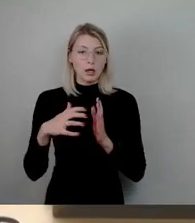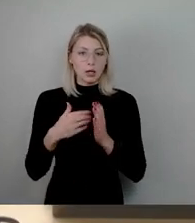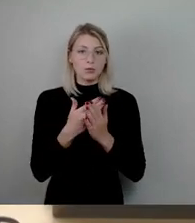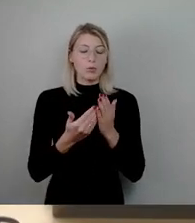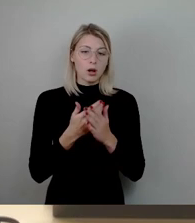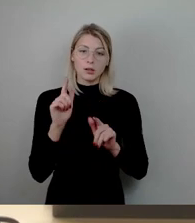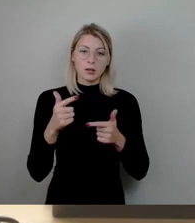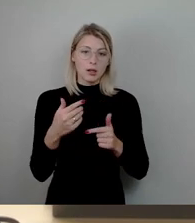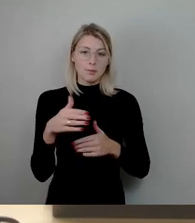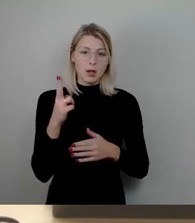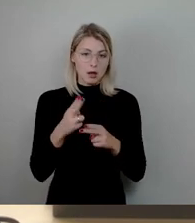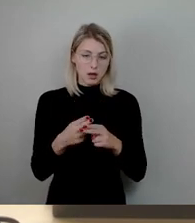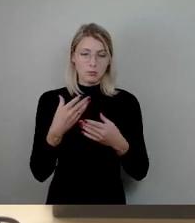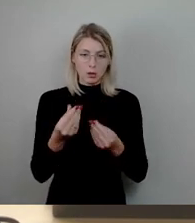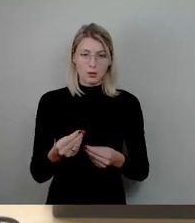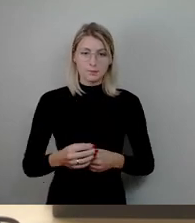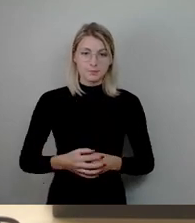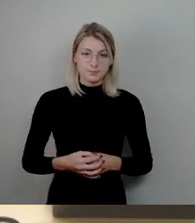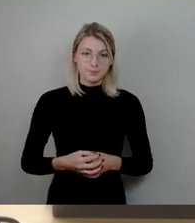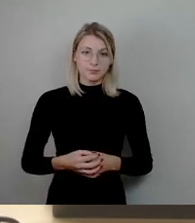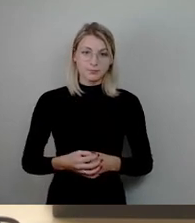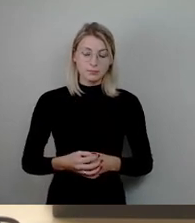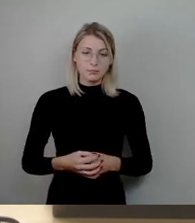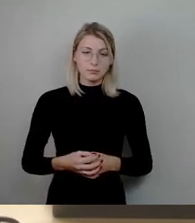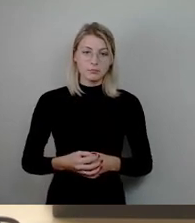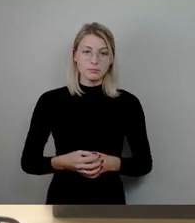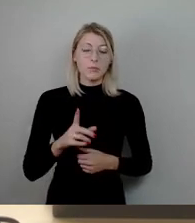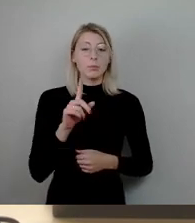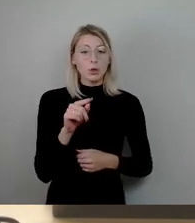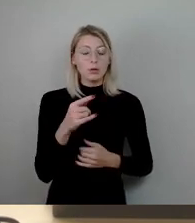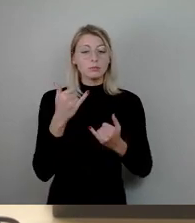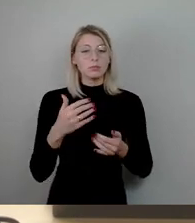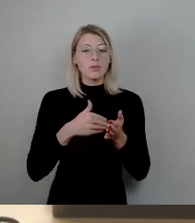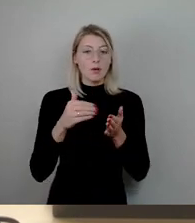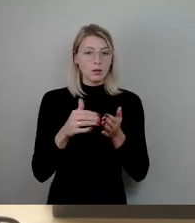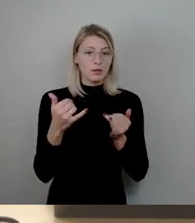bekommen und wir würden weitermachen mit Top 30 Fachkräften.